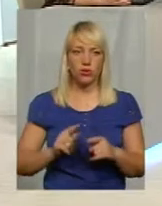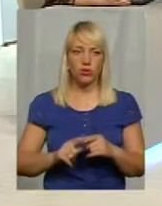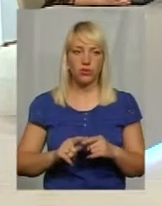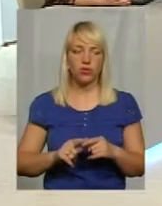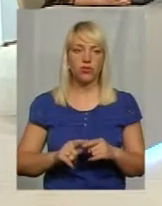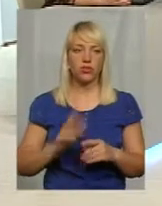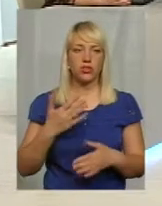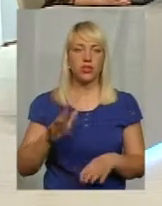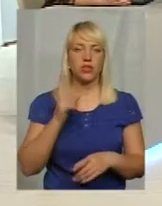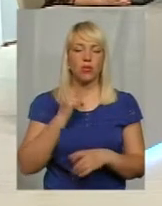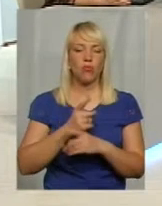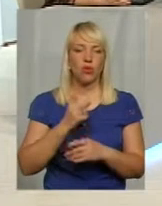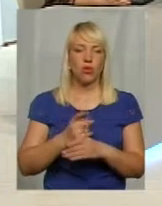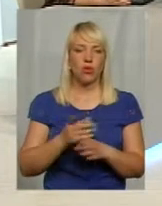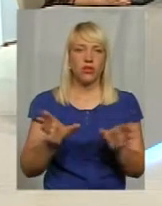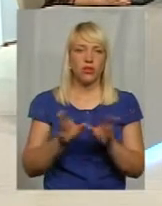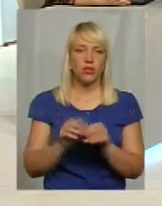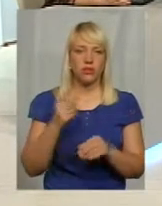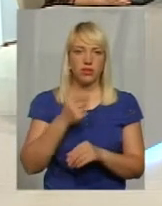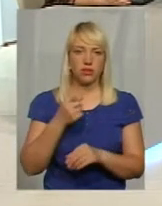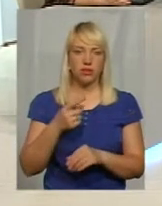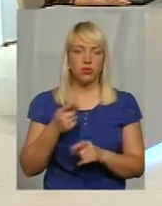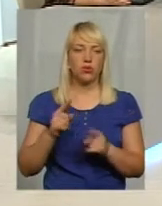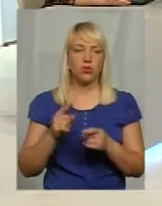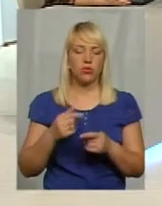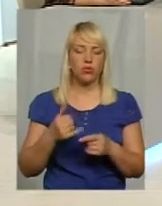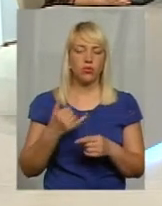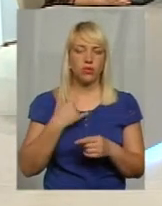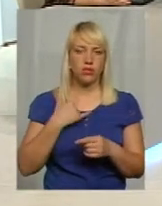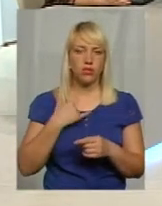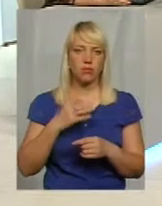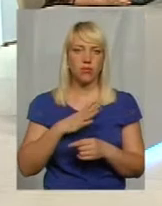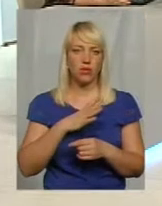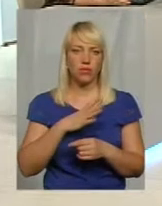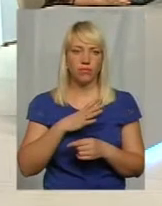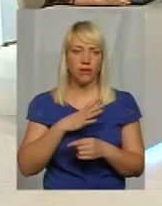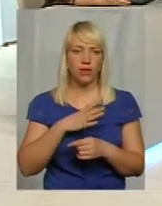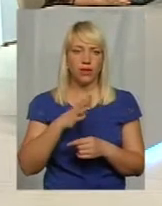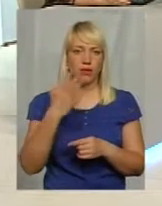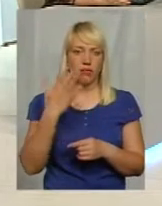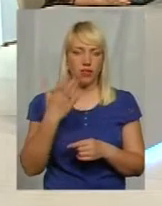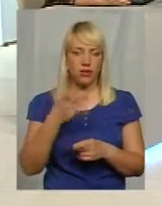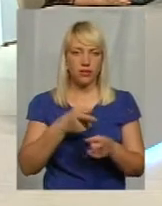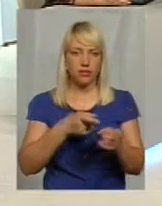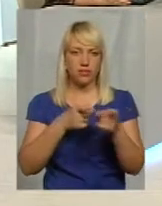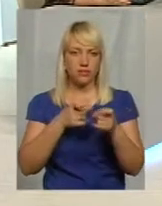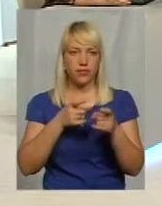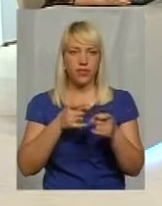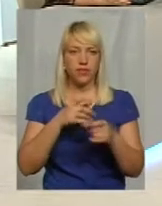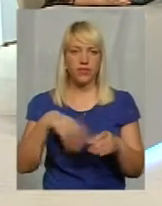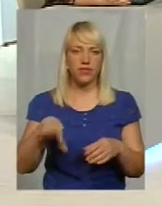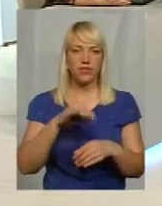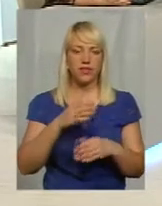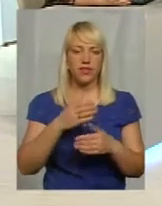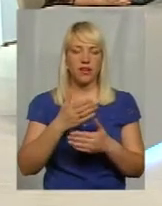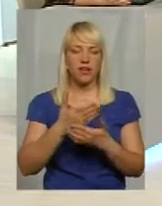заборонений. І тому у нас було, наприклад, стипендіатів 5 ще на зборну кульової стрільби, вони всі